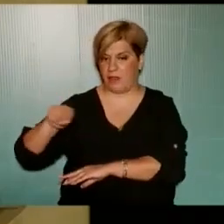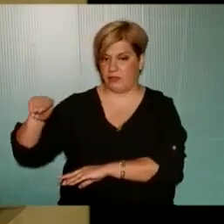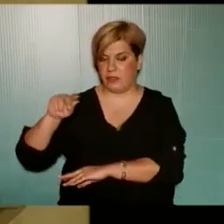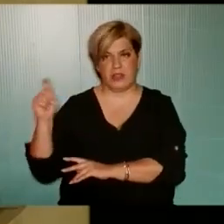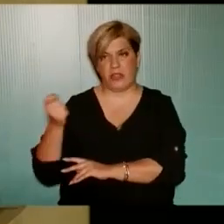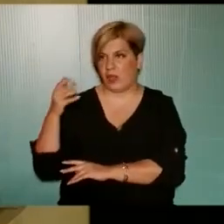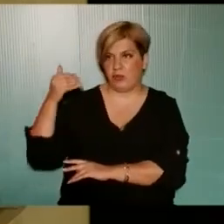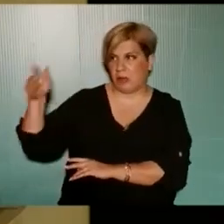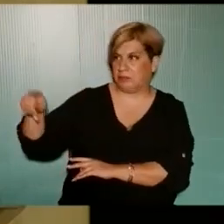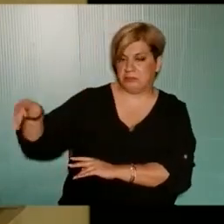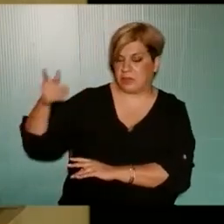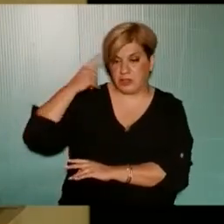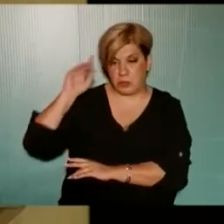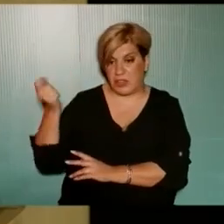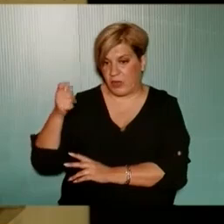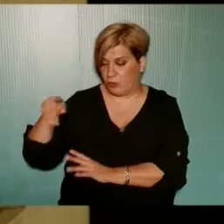ξέρουμε τι θα γίνουν